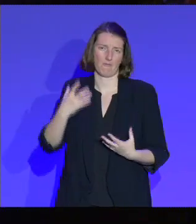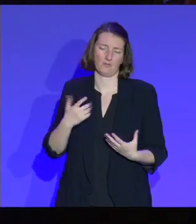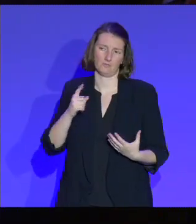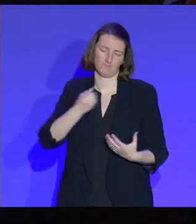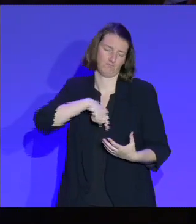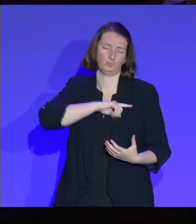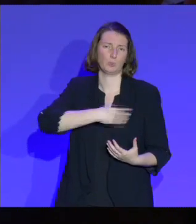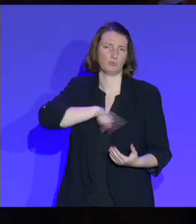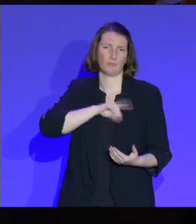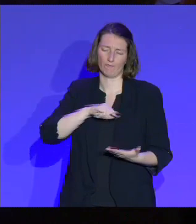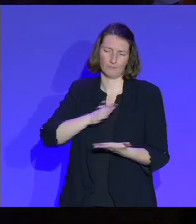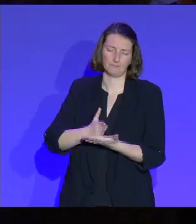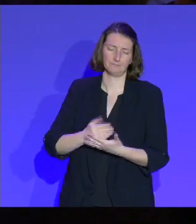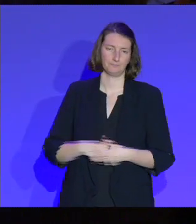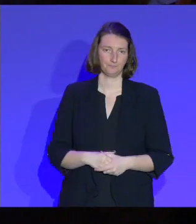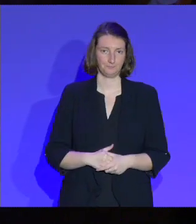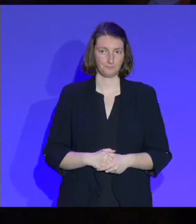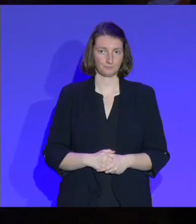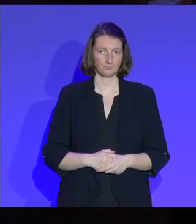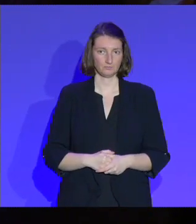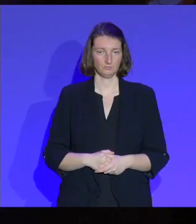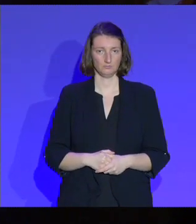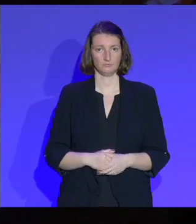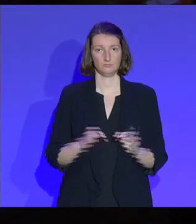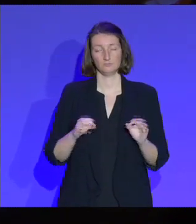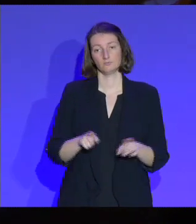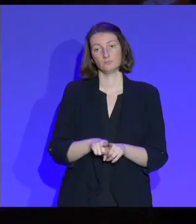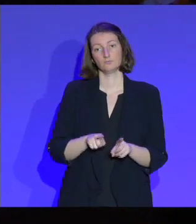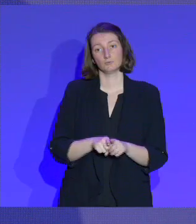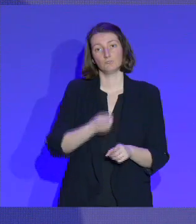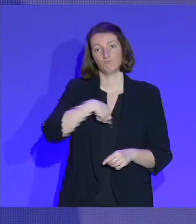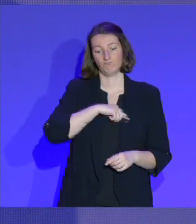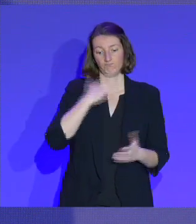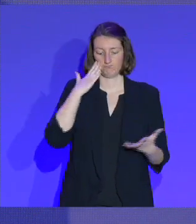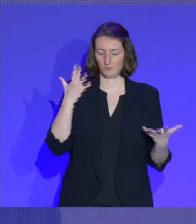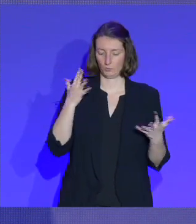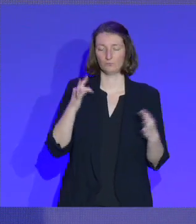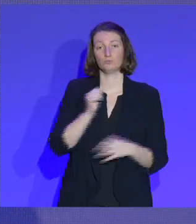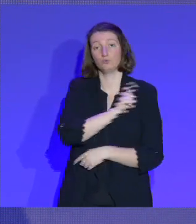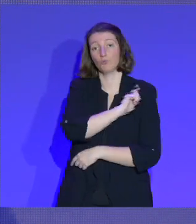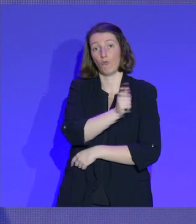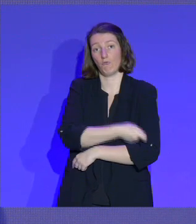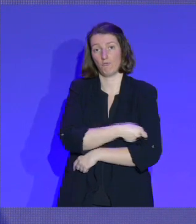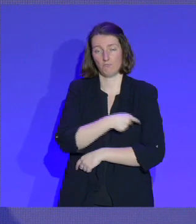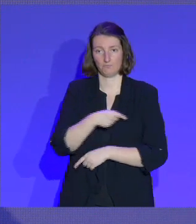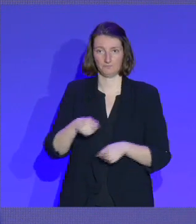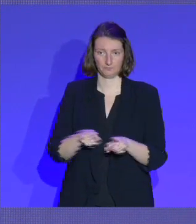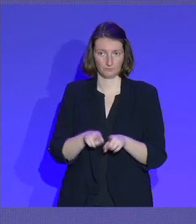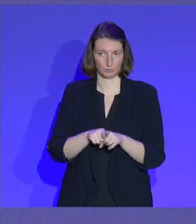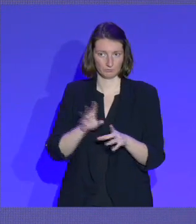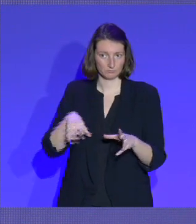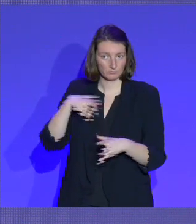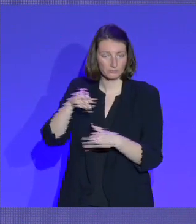Il nous faut, évidemment, aussi, vous le savez, que le sport respecte davantage, ce qui est une